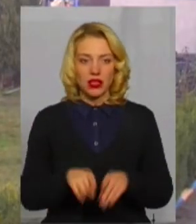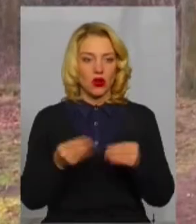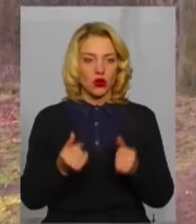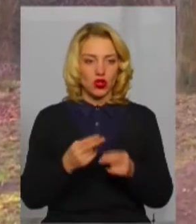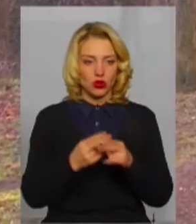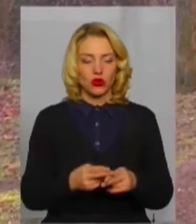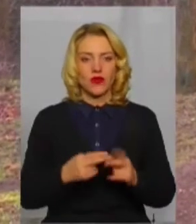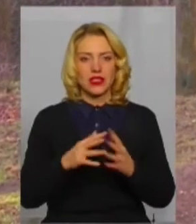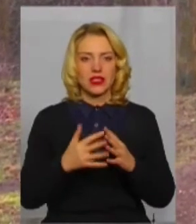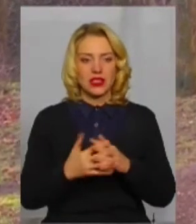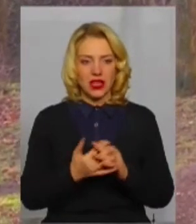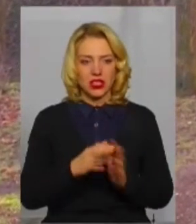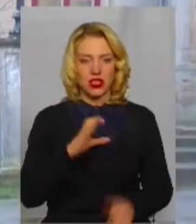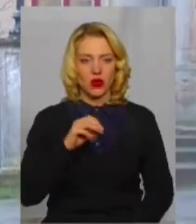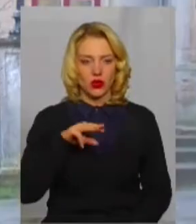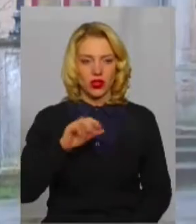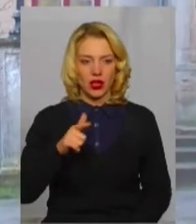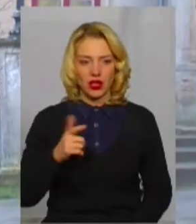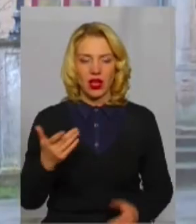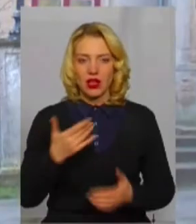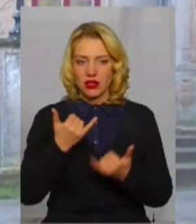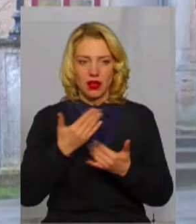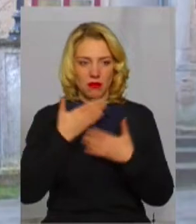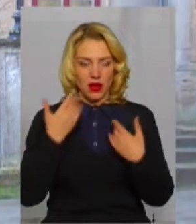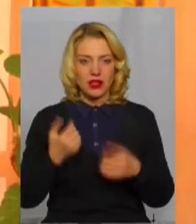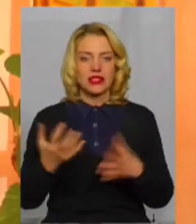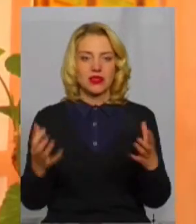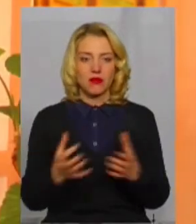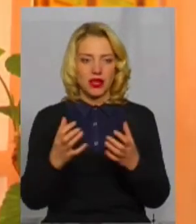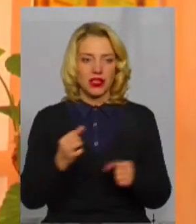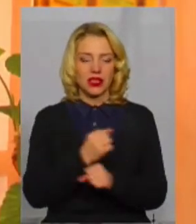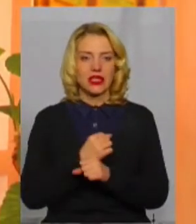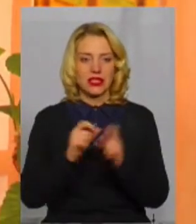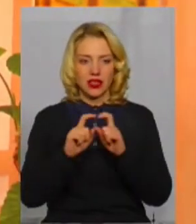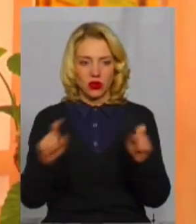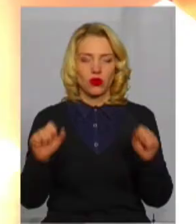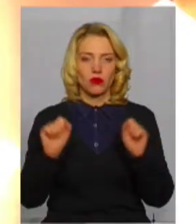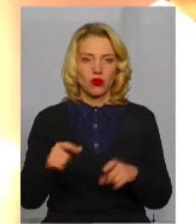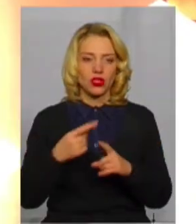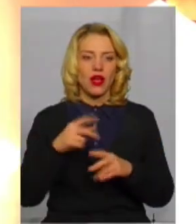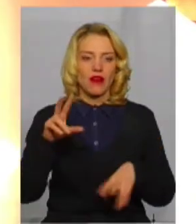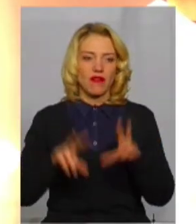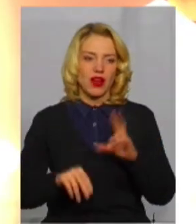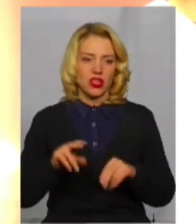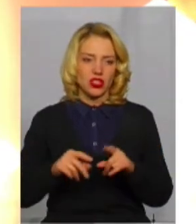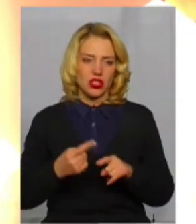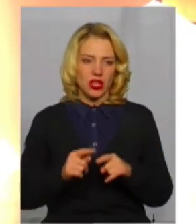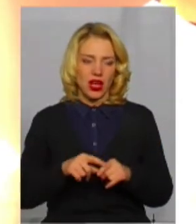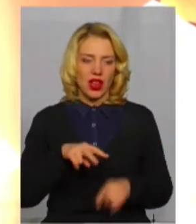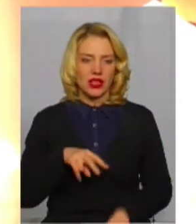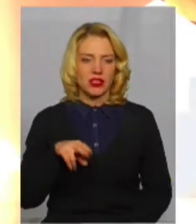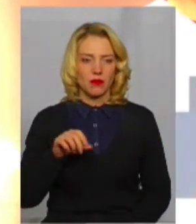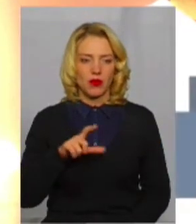ОТГ, до якої входять маліївці, немає. Зберегти санаторій можна, вважає завідуюча педагогічною частиною санаторію Світлана Лариса